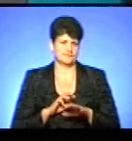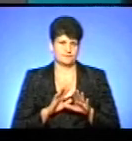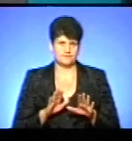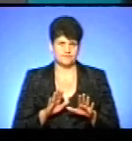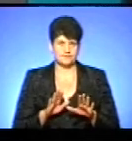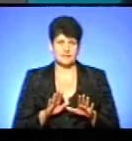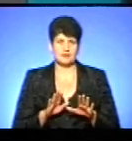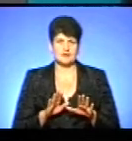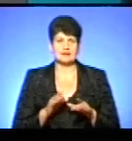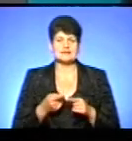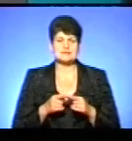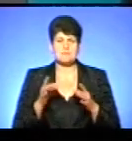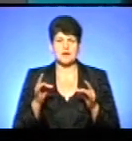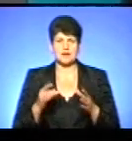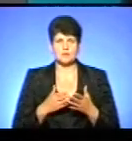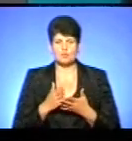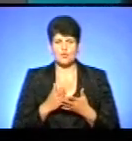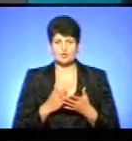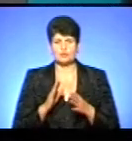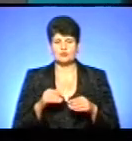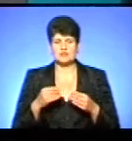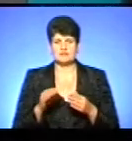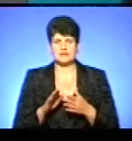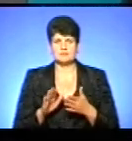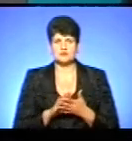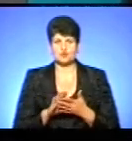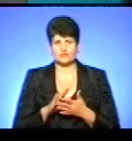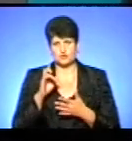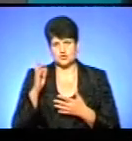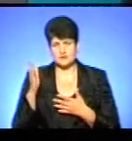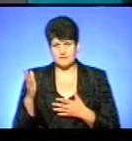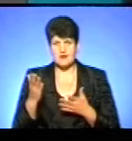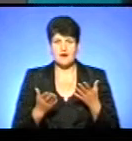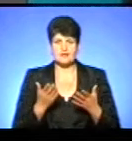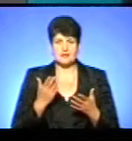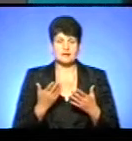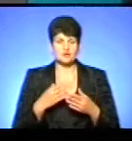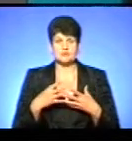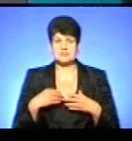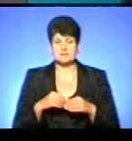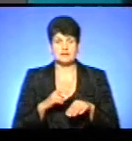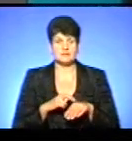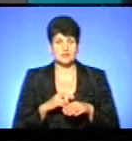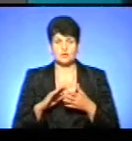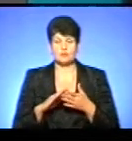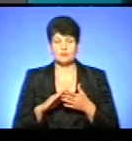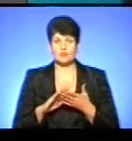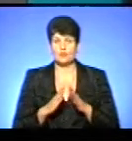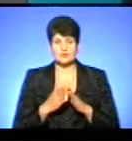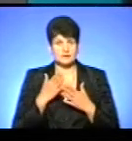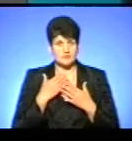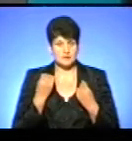це пакет послуг, який буде надавати держава безкоштовно. Але якщо не уклав сімейним лікарем угоду, тоді